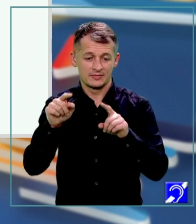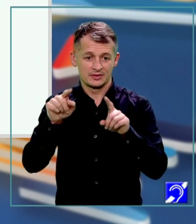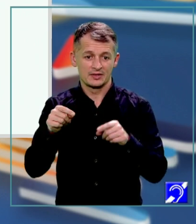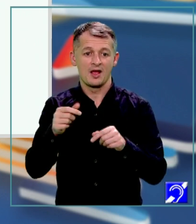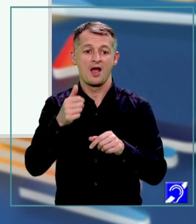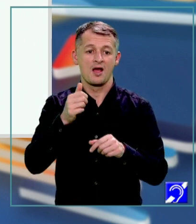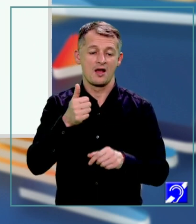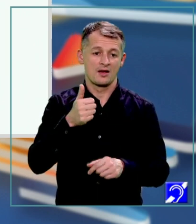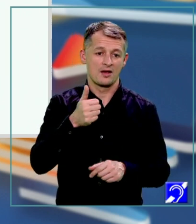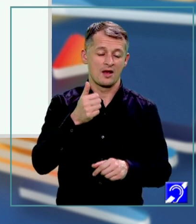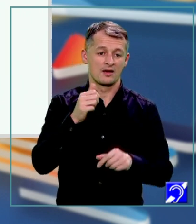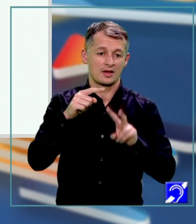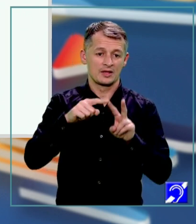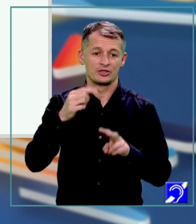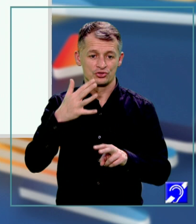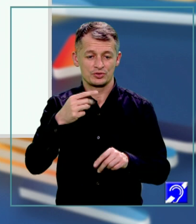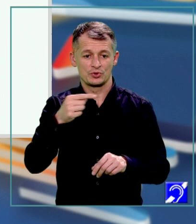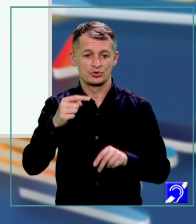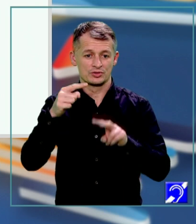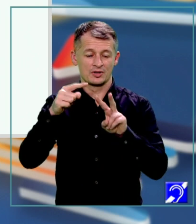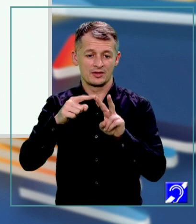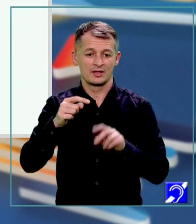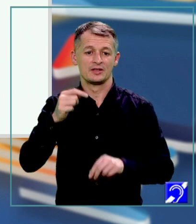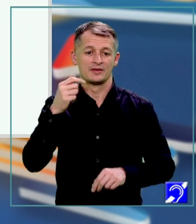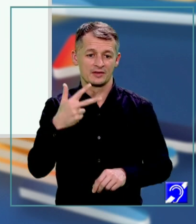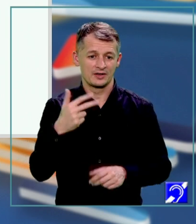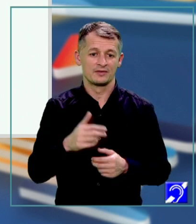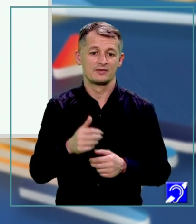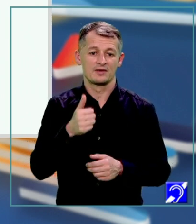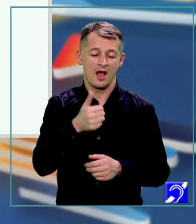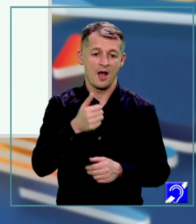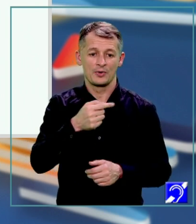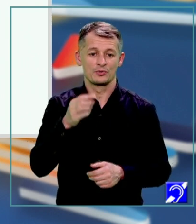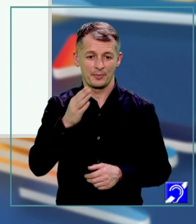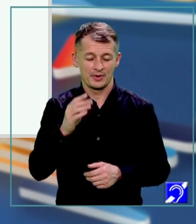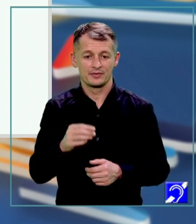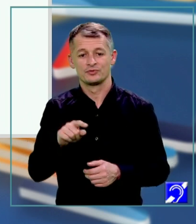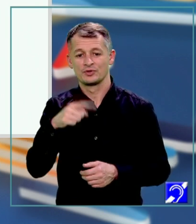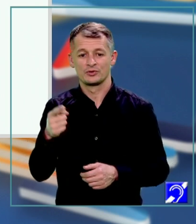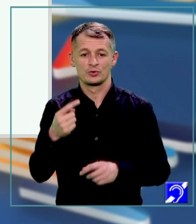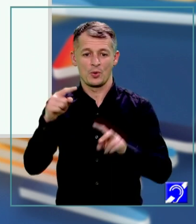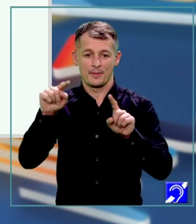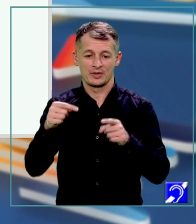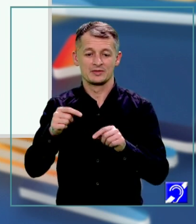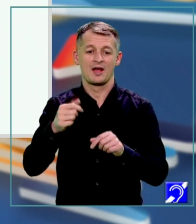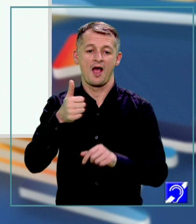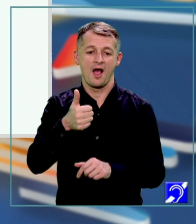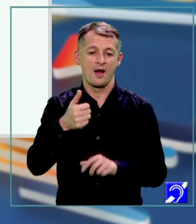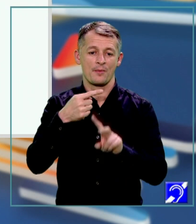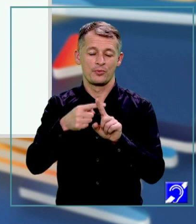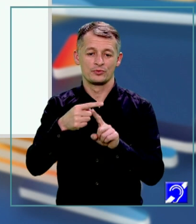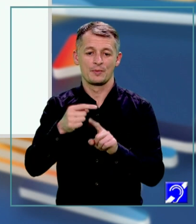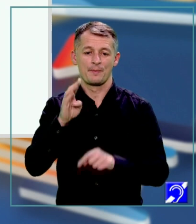avem A minus B, iar a doua paranteză este un A plus B. Deci